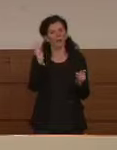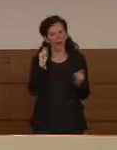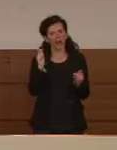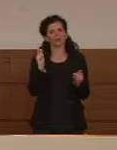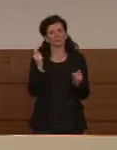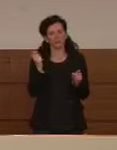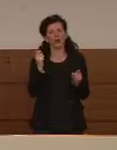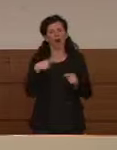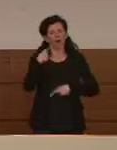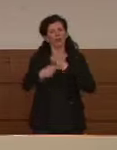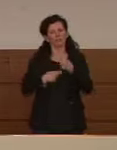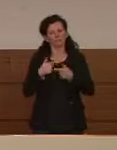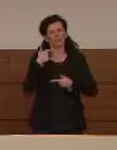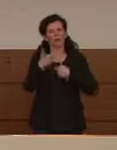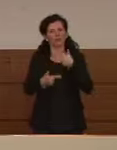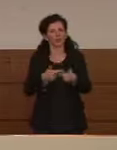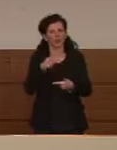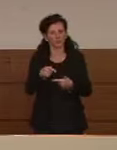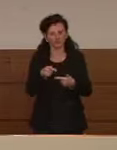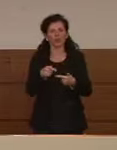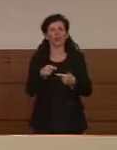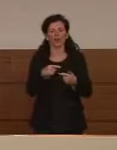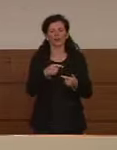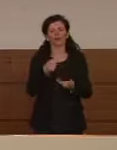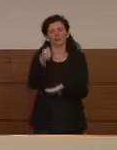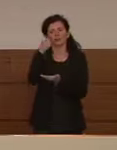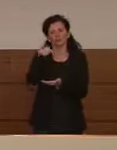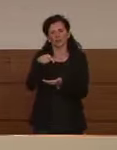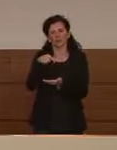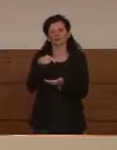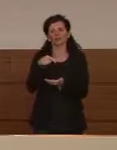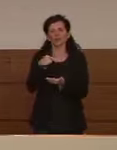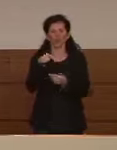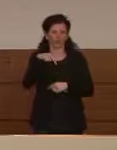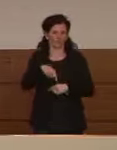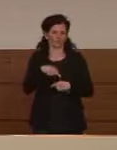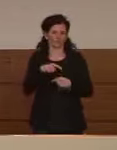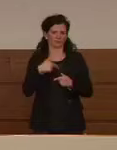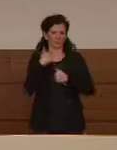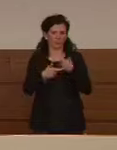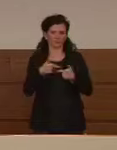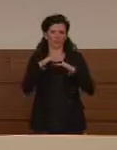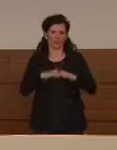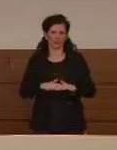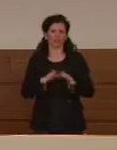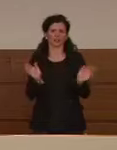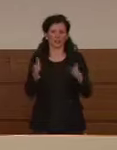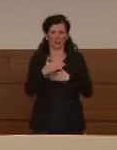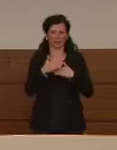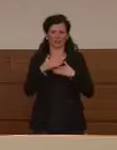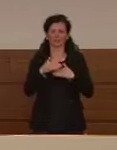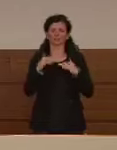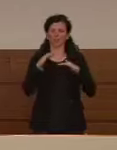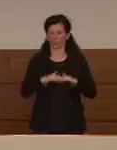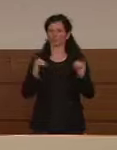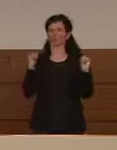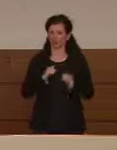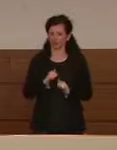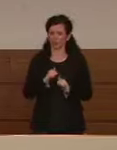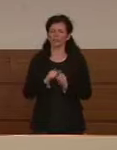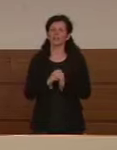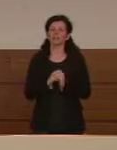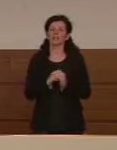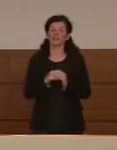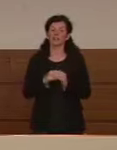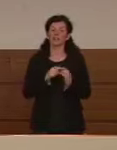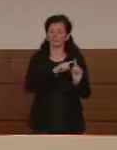la raccolta e la destinazione di fondi alle attività del Dipartimento e del Commissario. Abbiamo raccolto